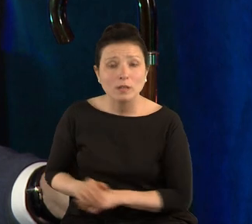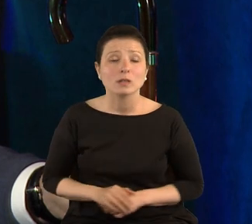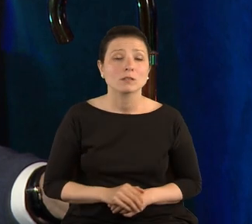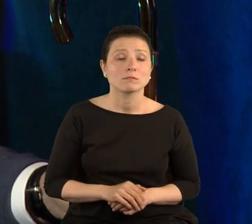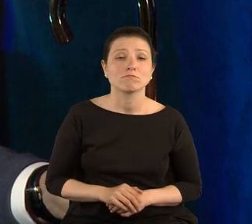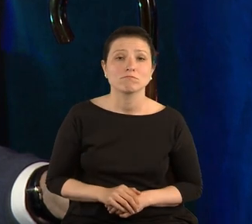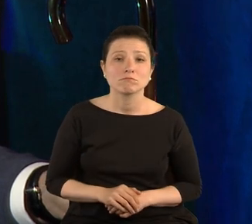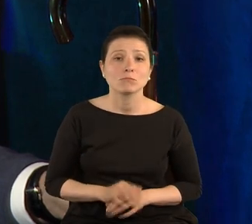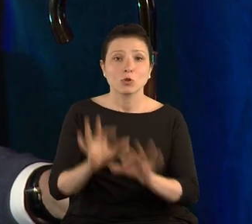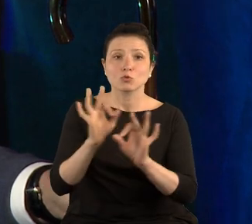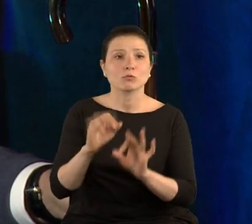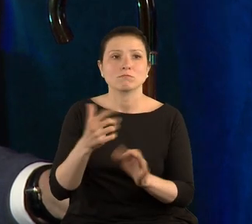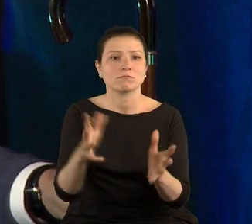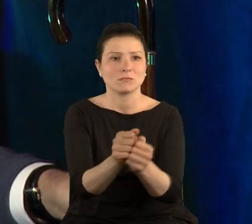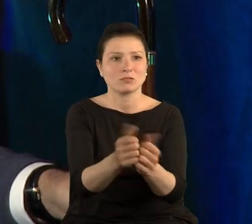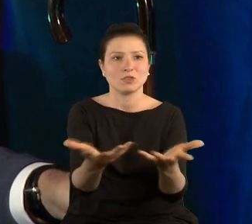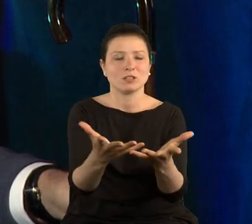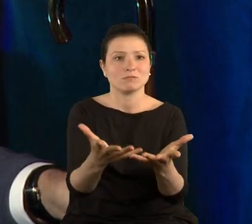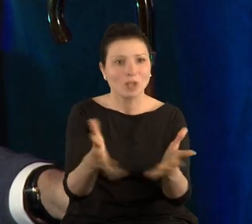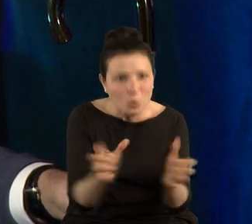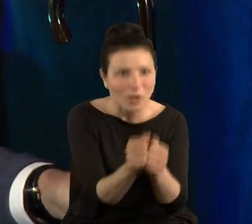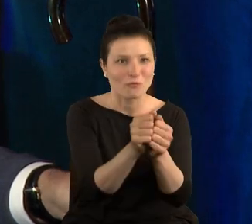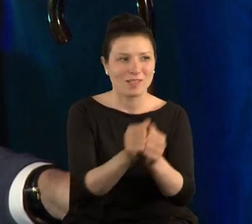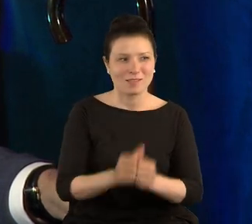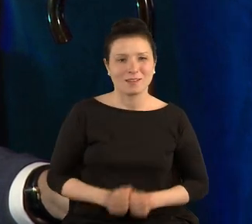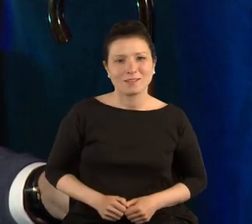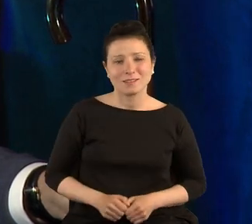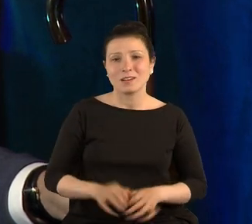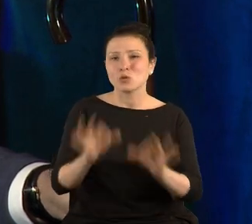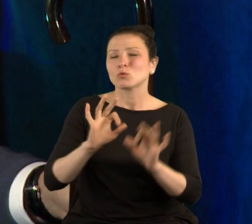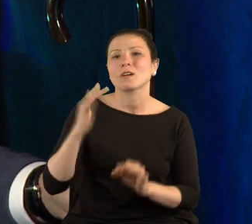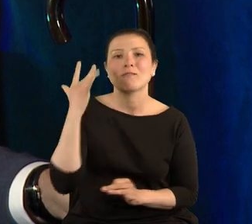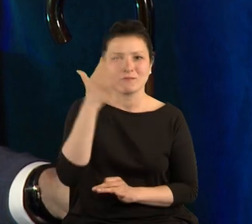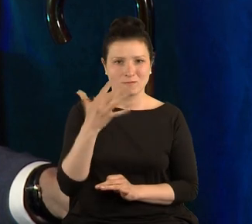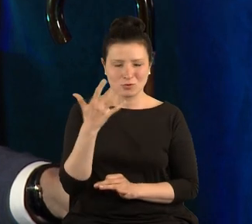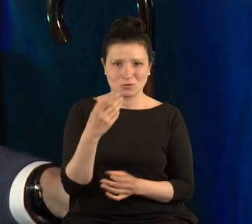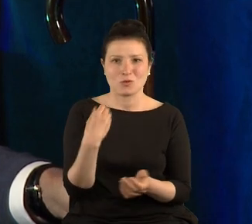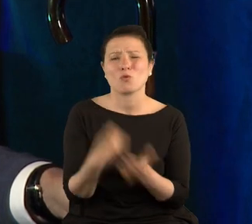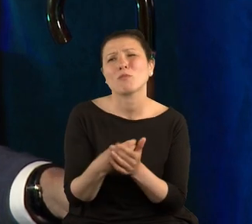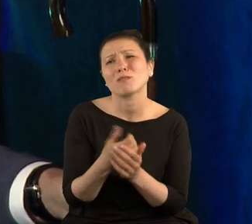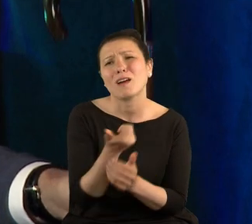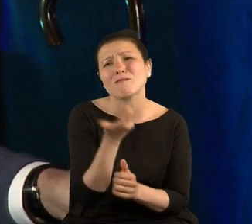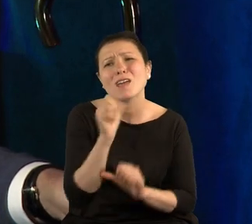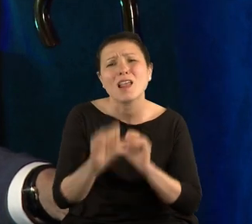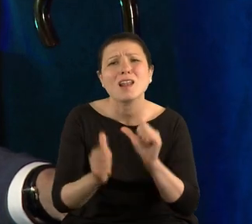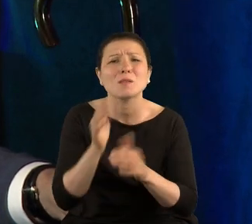ze sztuką znalezioną gdzieś i uratowaną, ze sztuką wymarzoną i kupioną po latach.